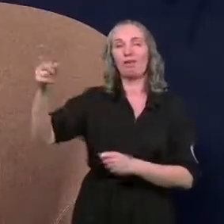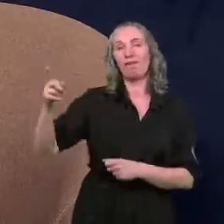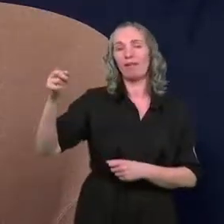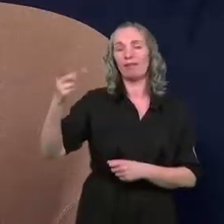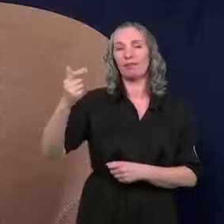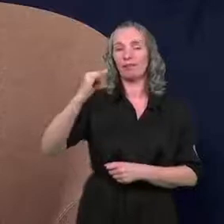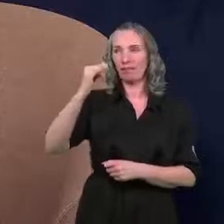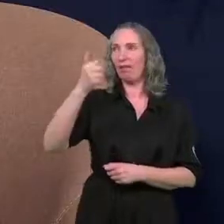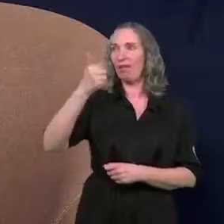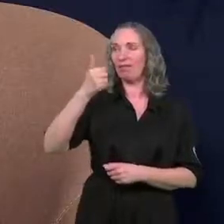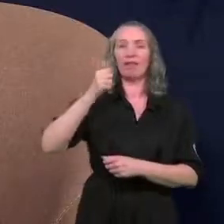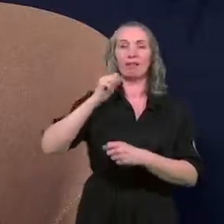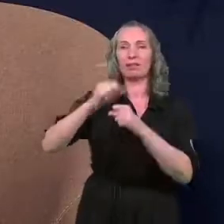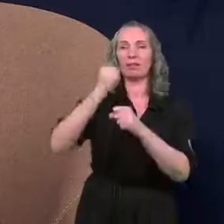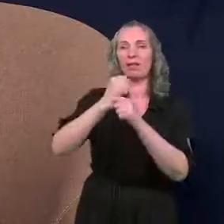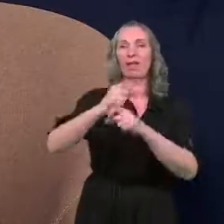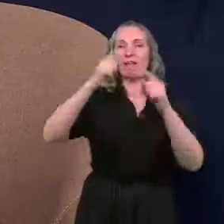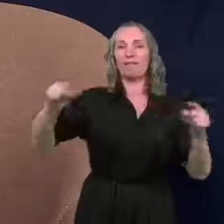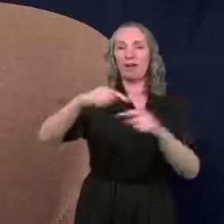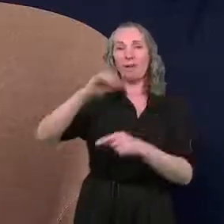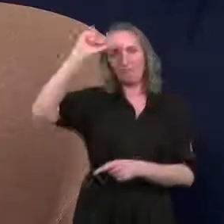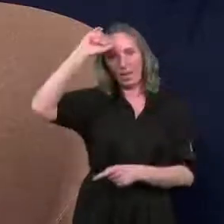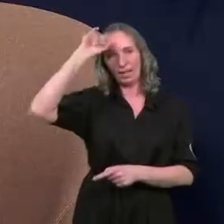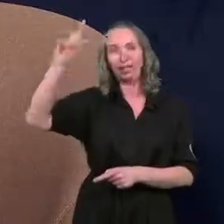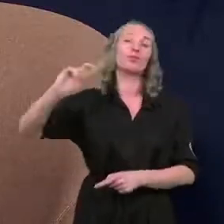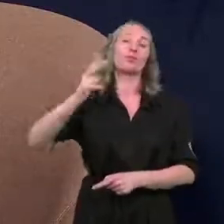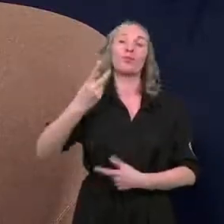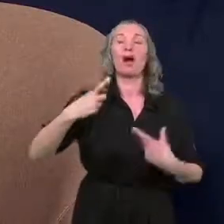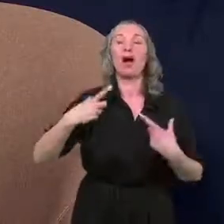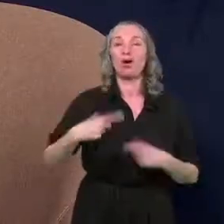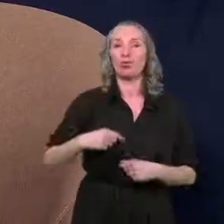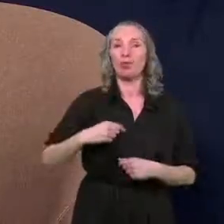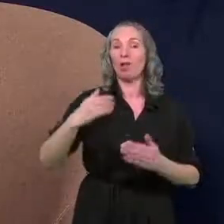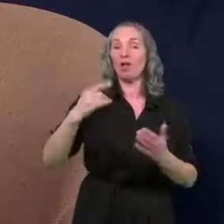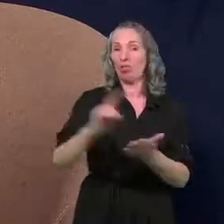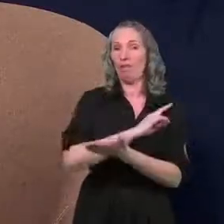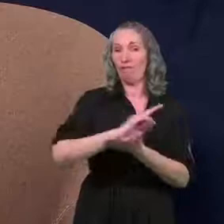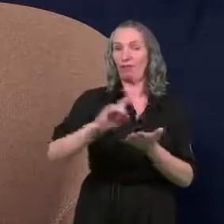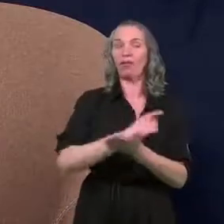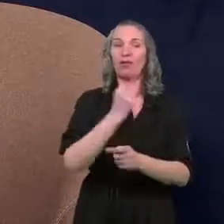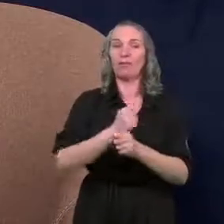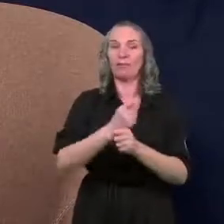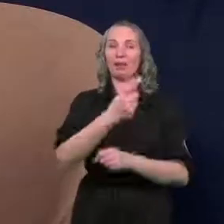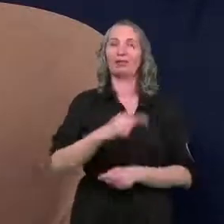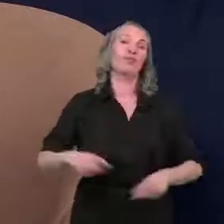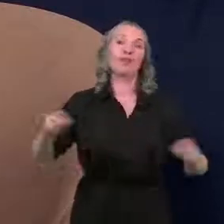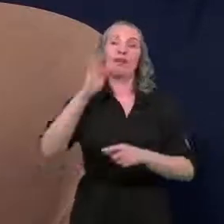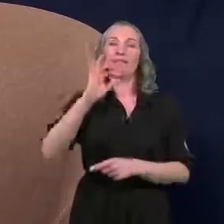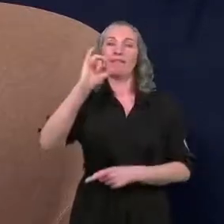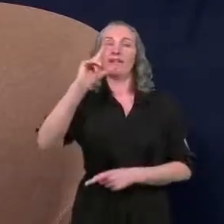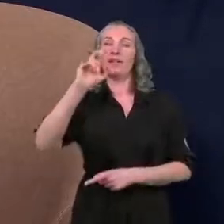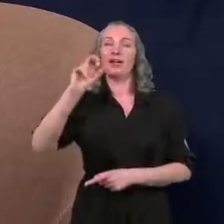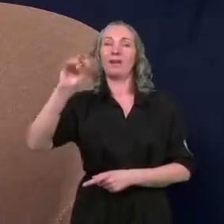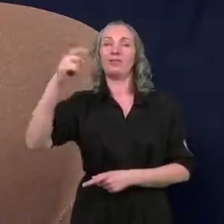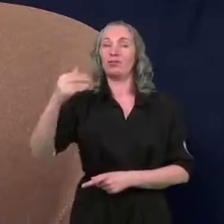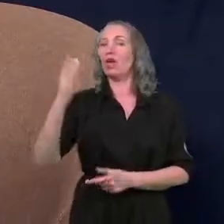pracuje w Filharmonii Berlińskiej, druga osoba w Nowym Jorku. W związku z tym już nie mówię o